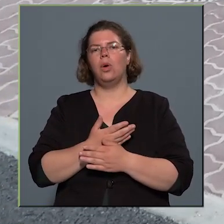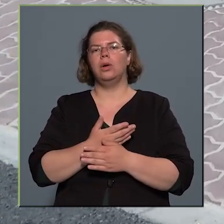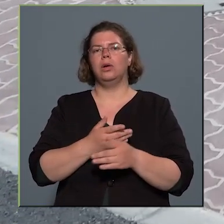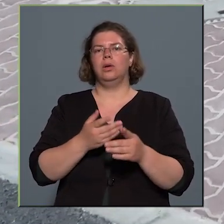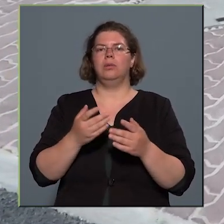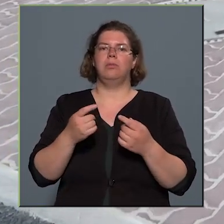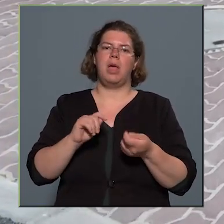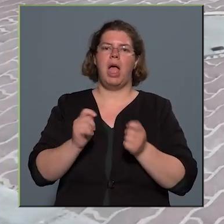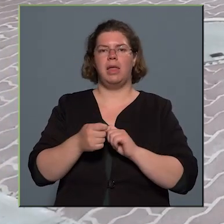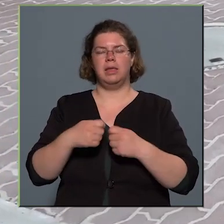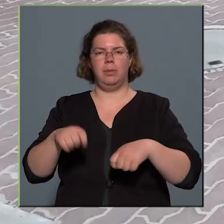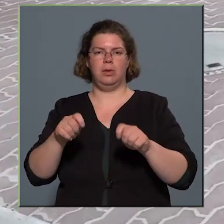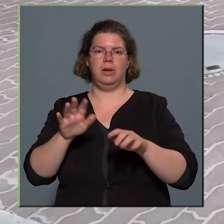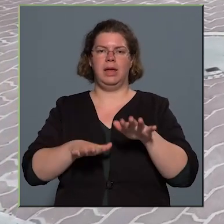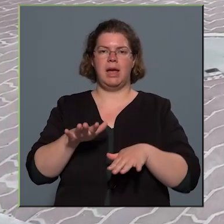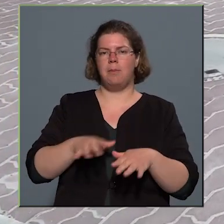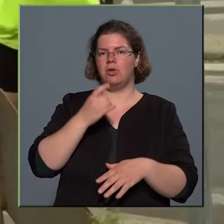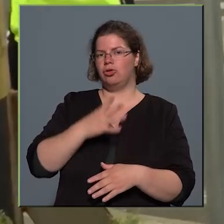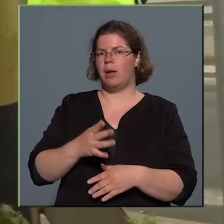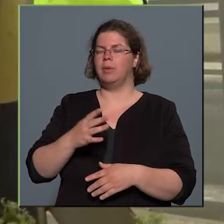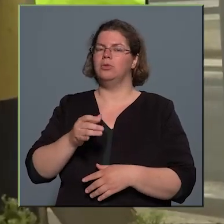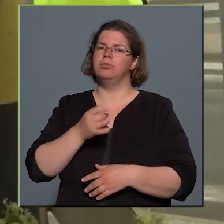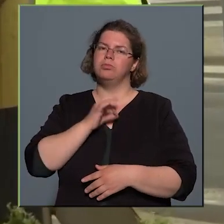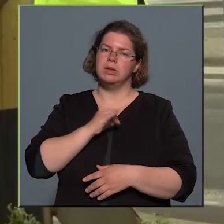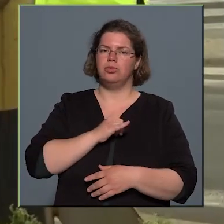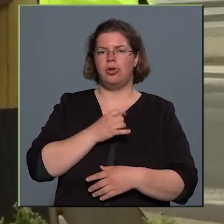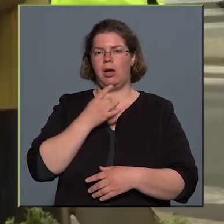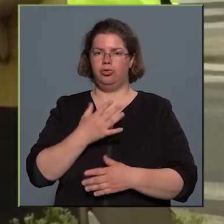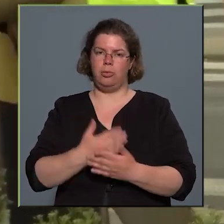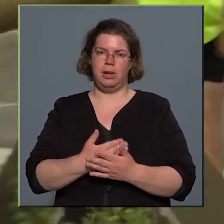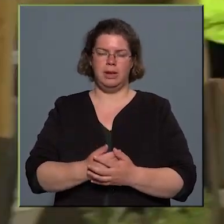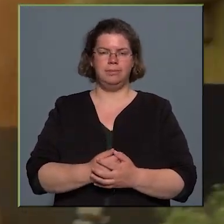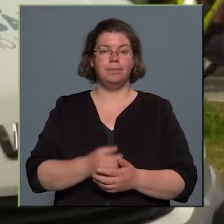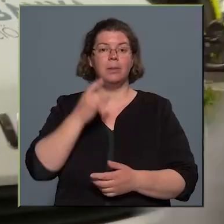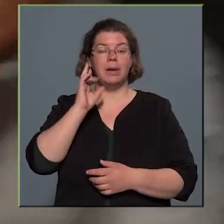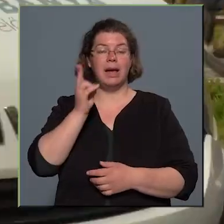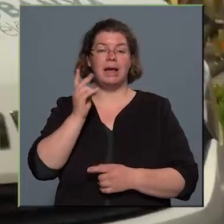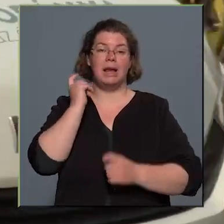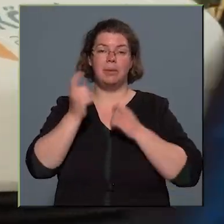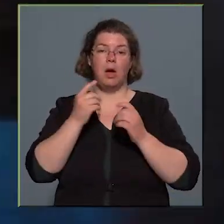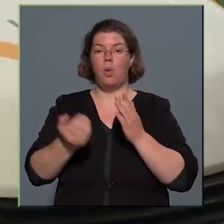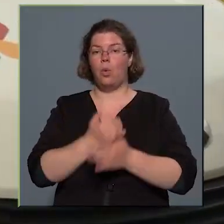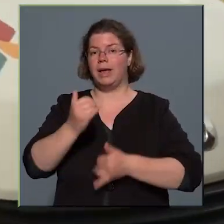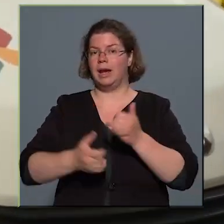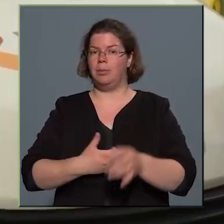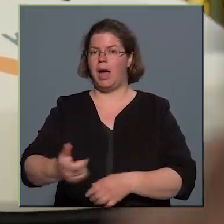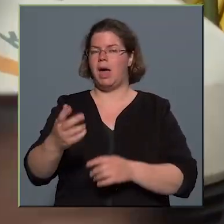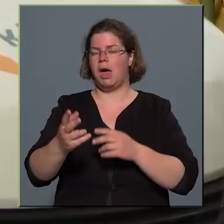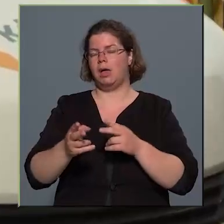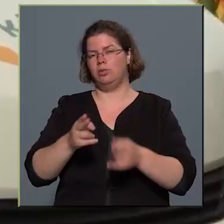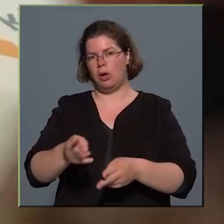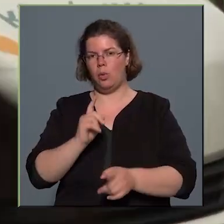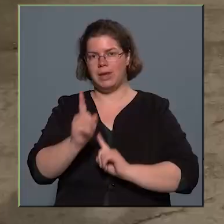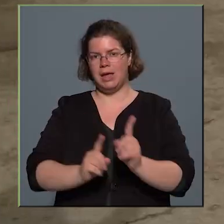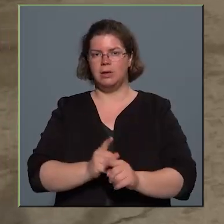kényelmesebben és sokkal biztonságosabban használható legyen. A BKK reméli, hogy az új kerékpárutak hozzájárulnak majd